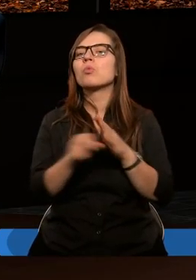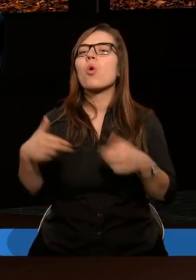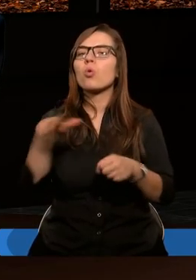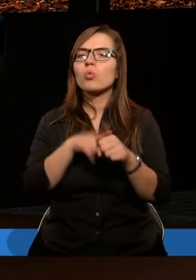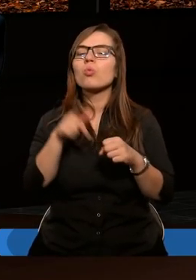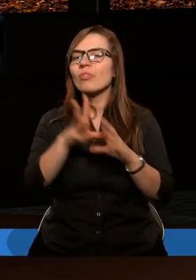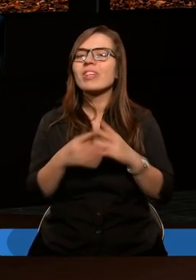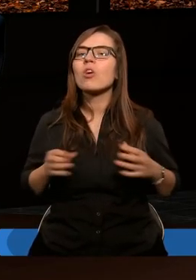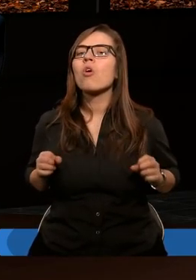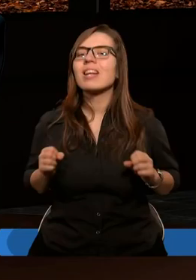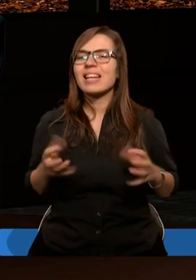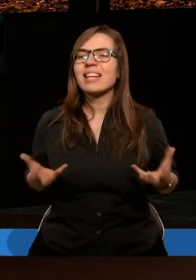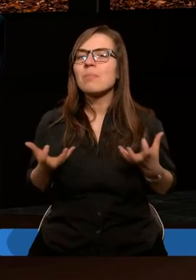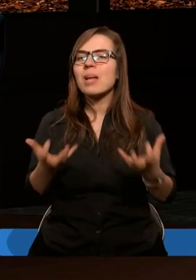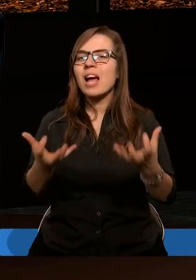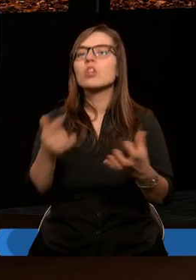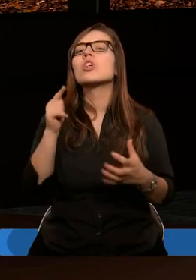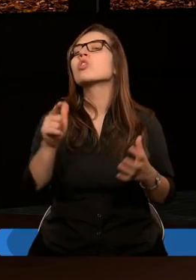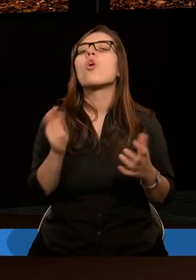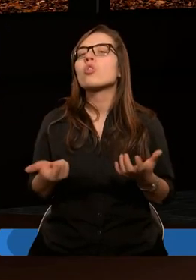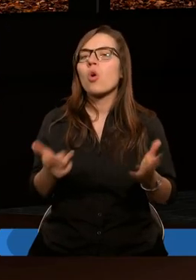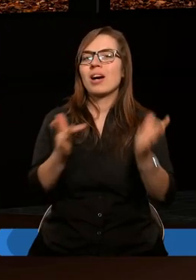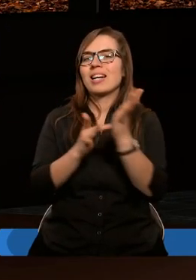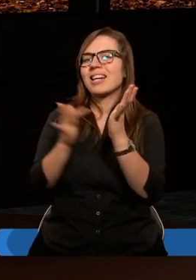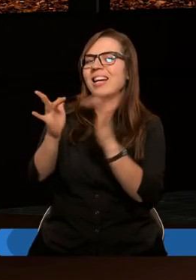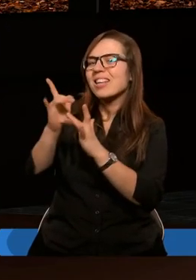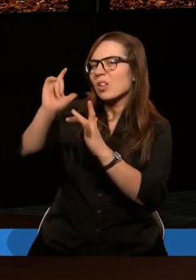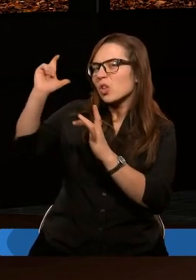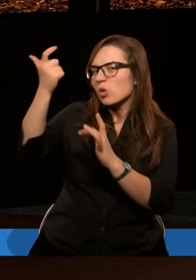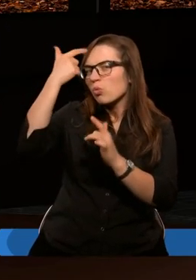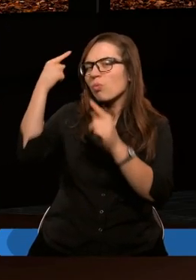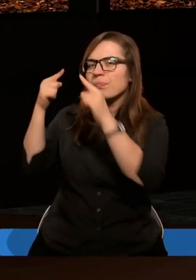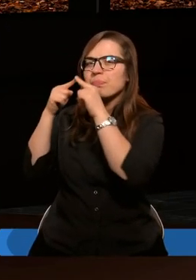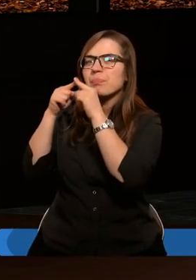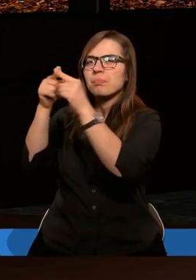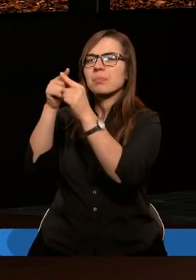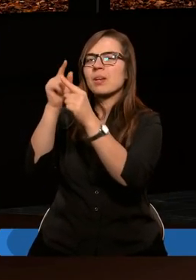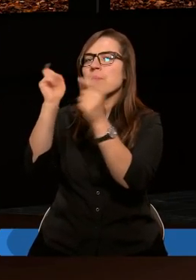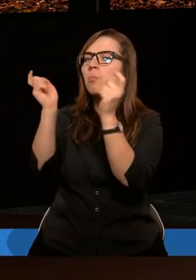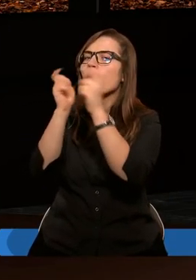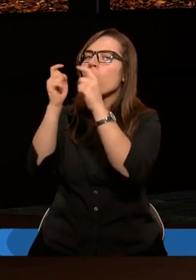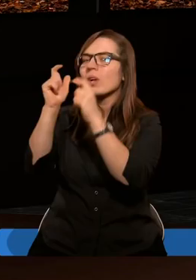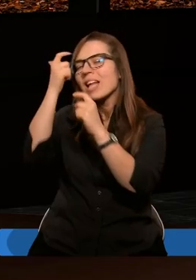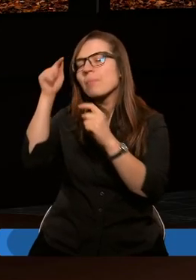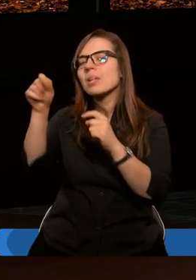którego wszystko zmierza. To Chrystus jest tą postacią najważniejszą i wszystko, co było w Starym